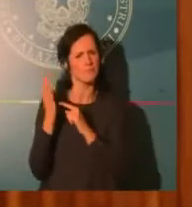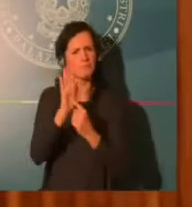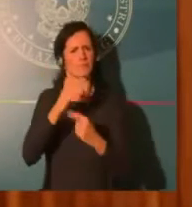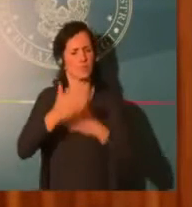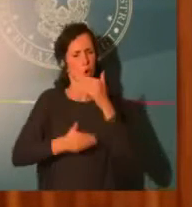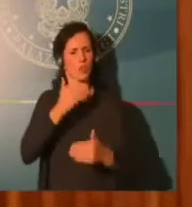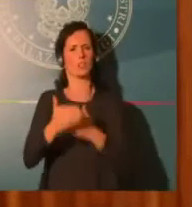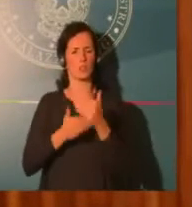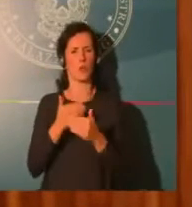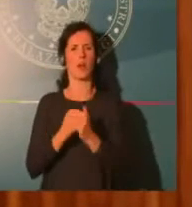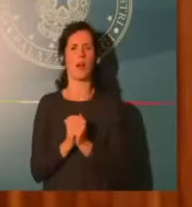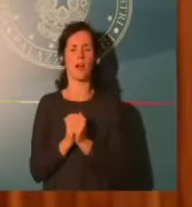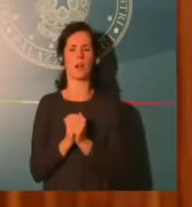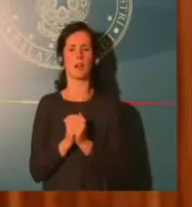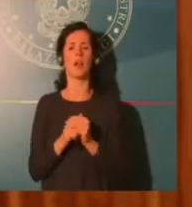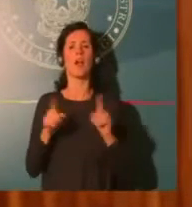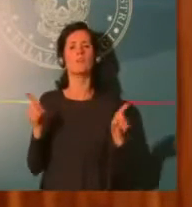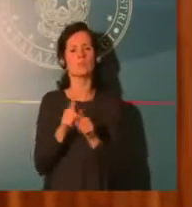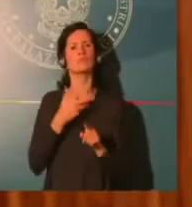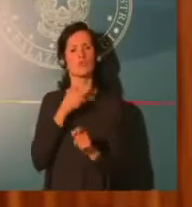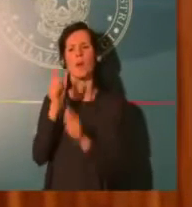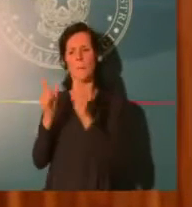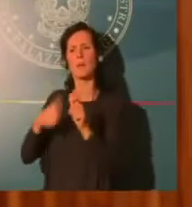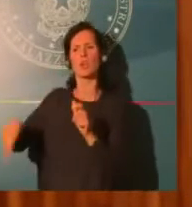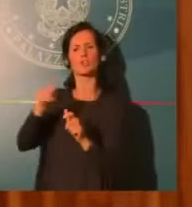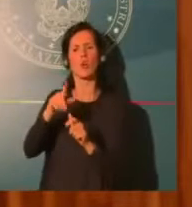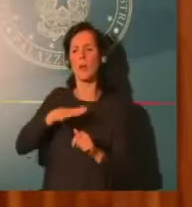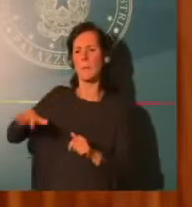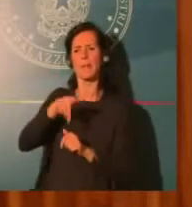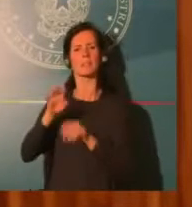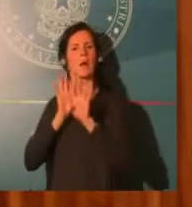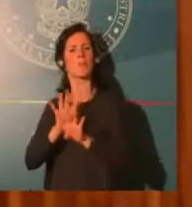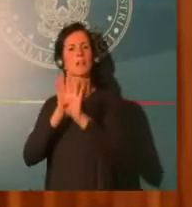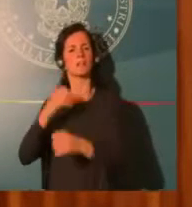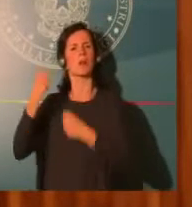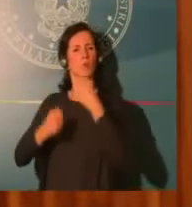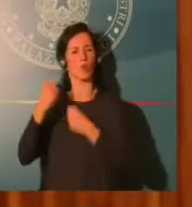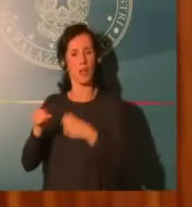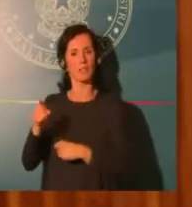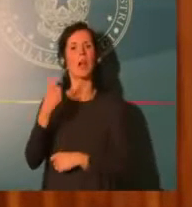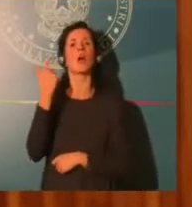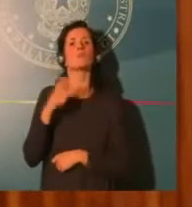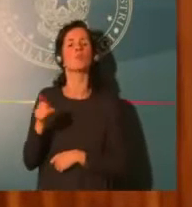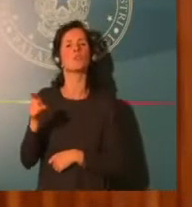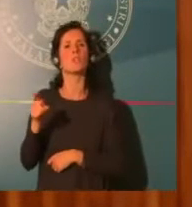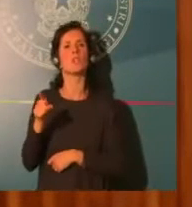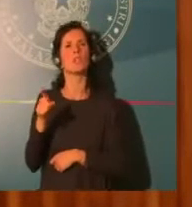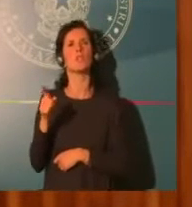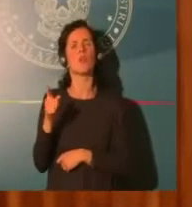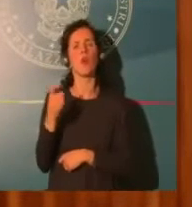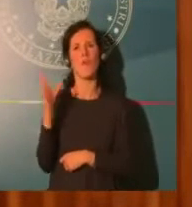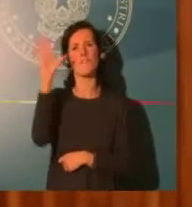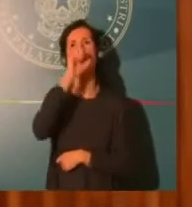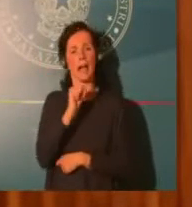italiani di continuare a produrre, di continuare a dar lavoro ai loro dipendenti, di continuare a fare la loro